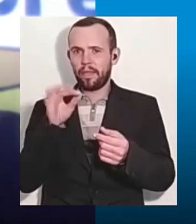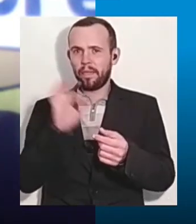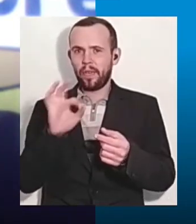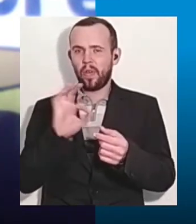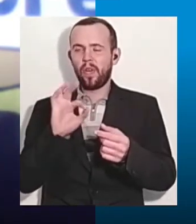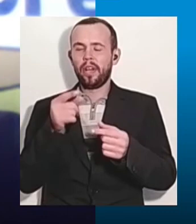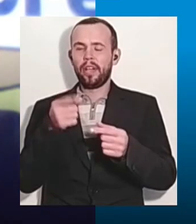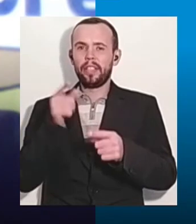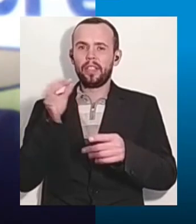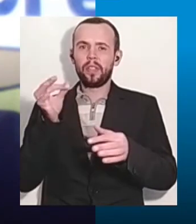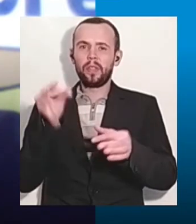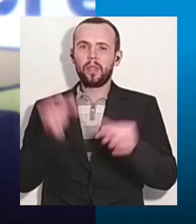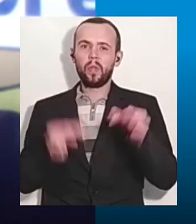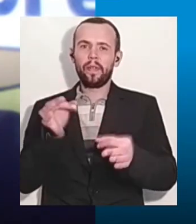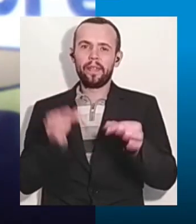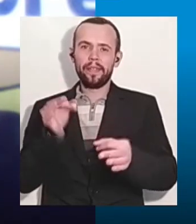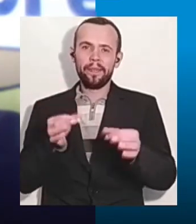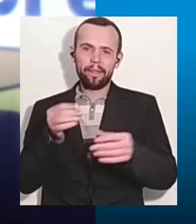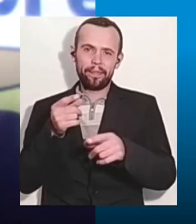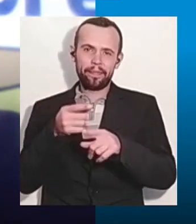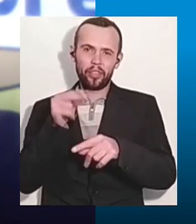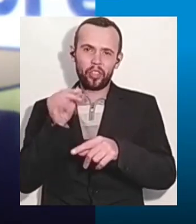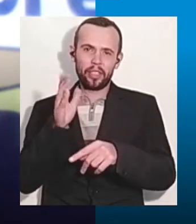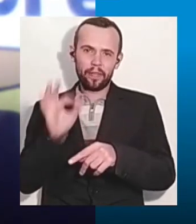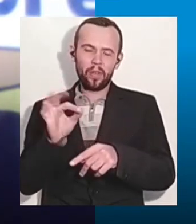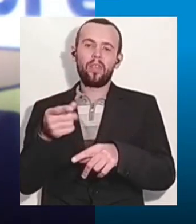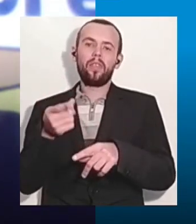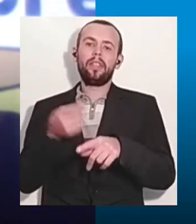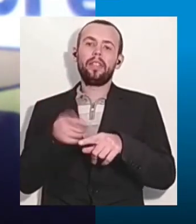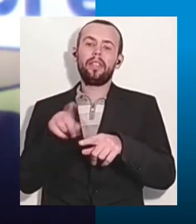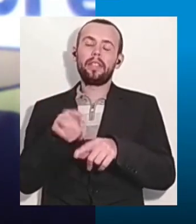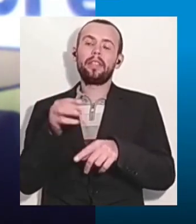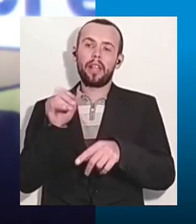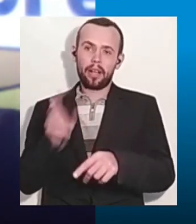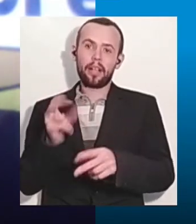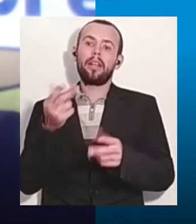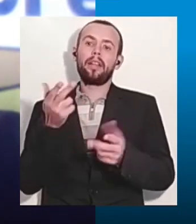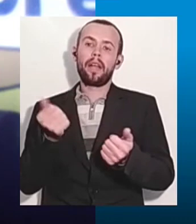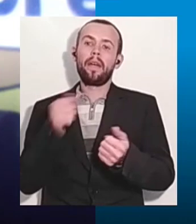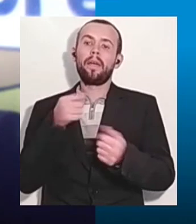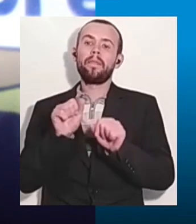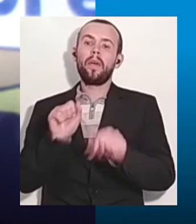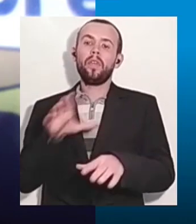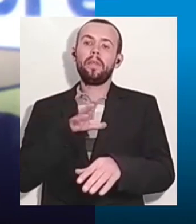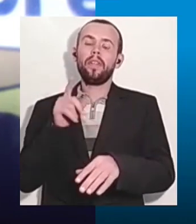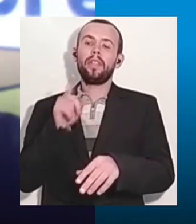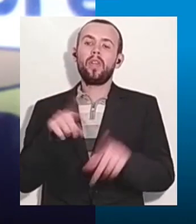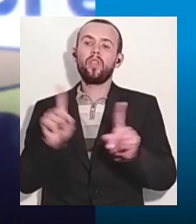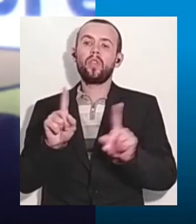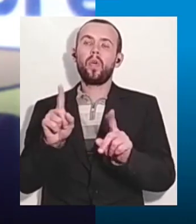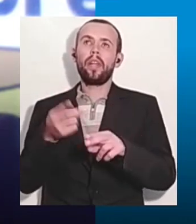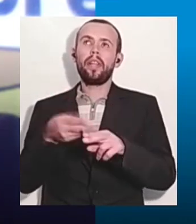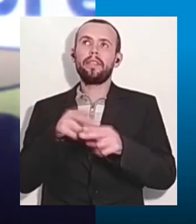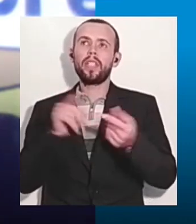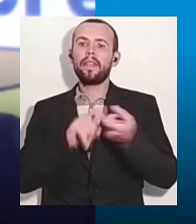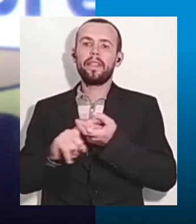людей, які хворі. Я знаю, де ці тілі камери ізольовані в СІЗО. Ось у Хмельницькому СІЗО